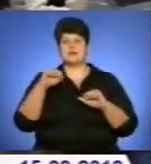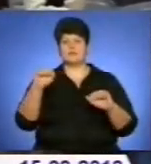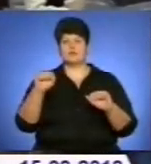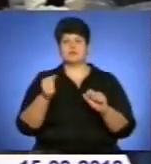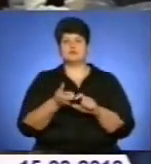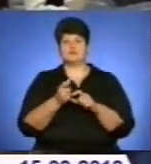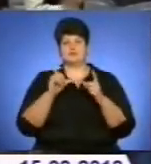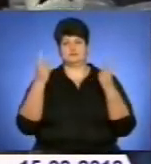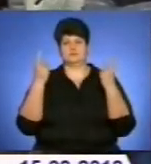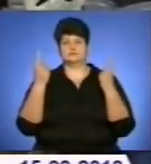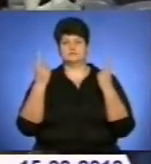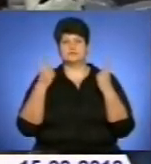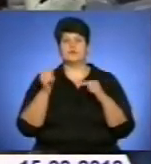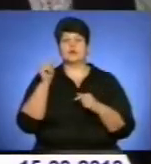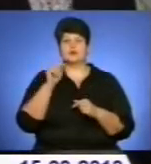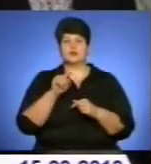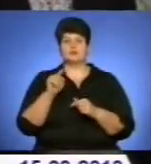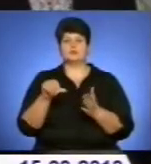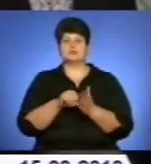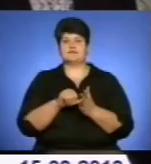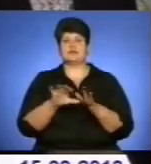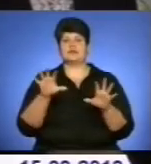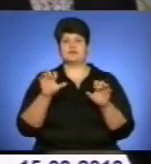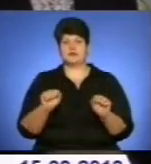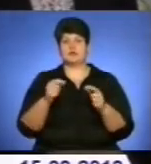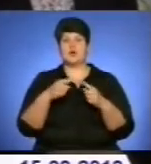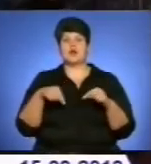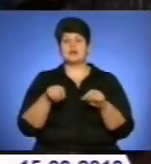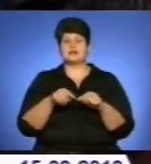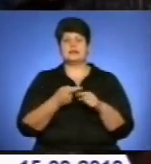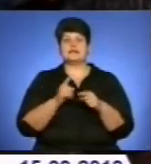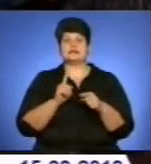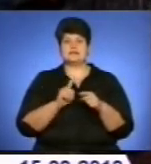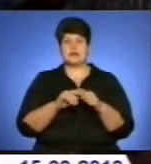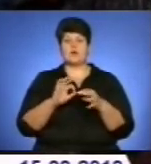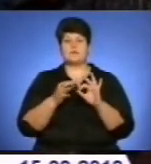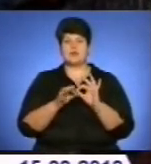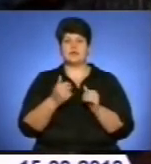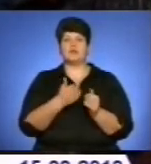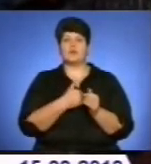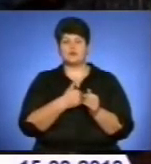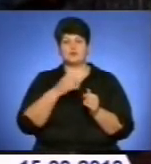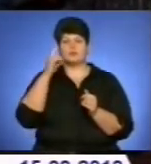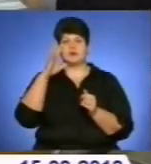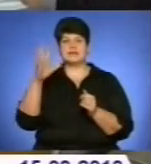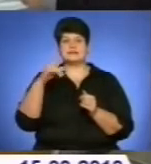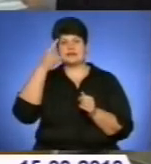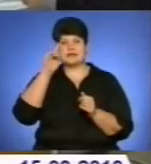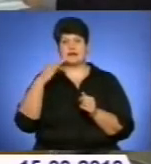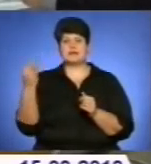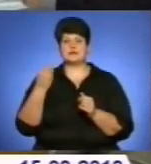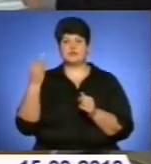інших принести щось нове і презентувати своє рідне місто загалом по Україні.